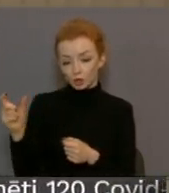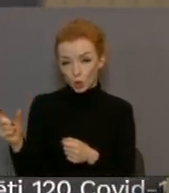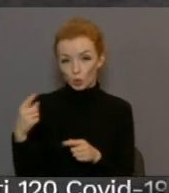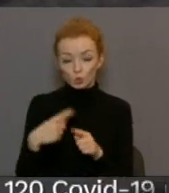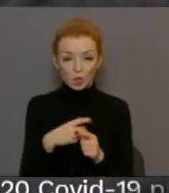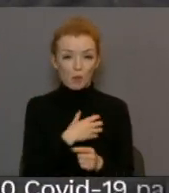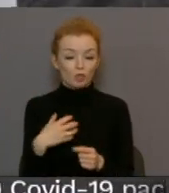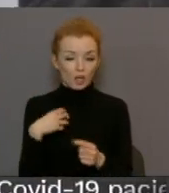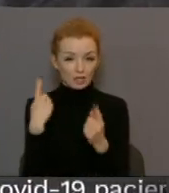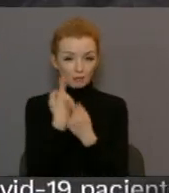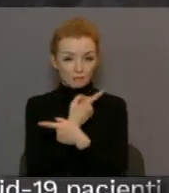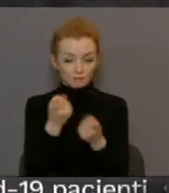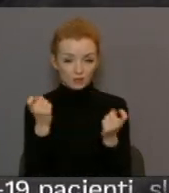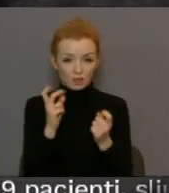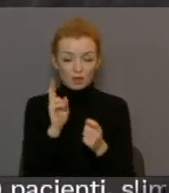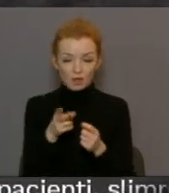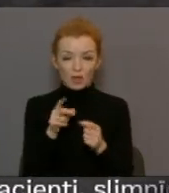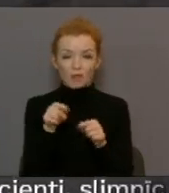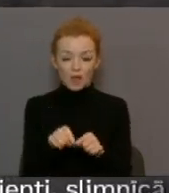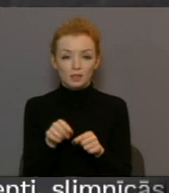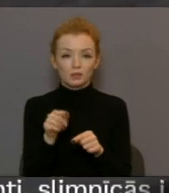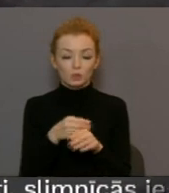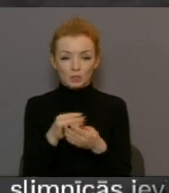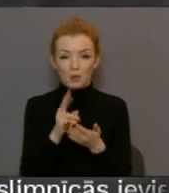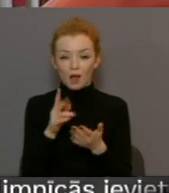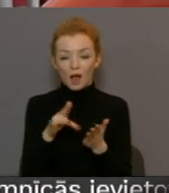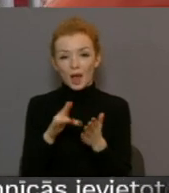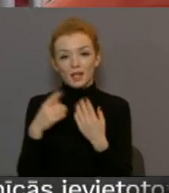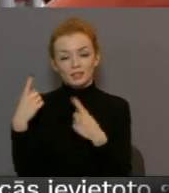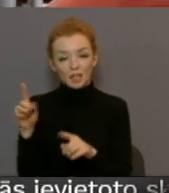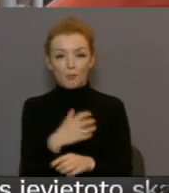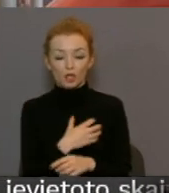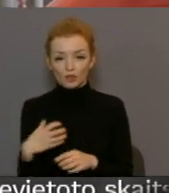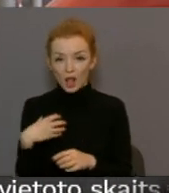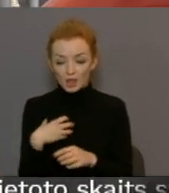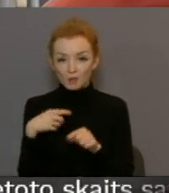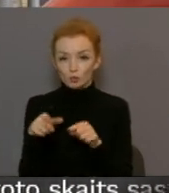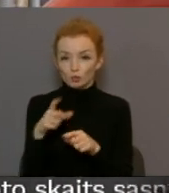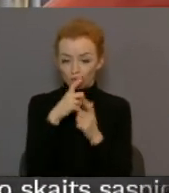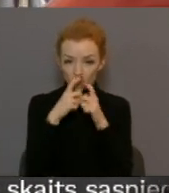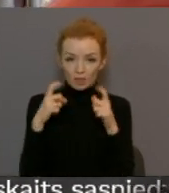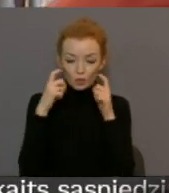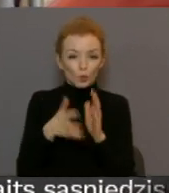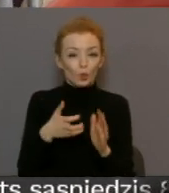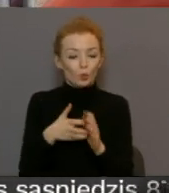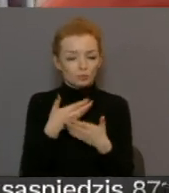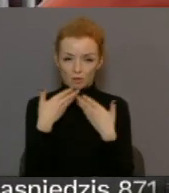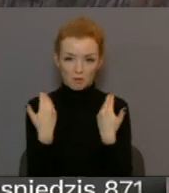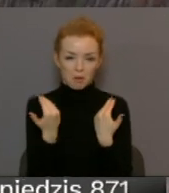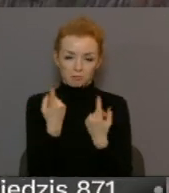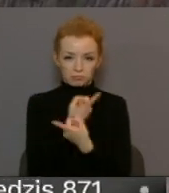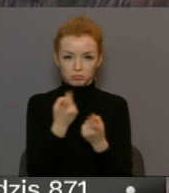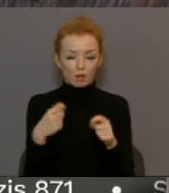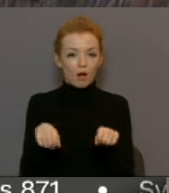informēt pašvaldības savienību, tā līdz šim signāls par to, ka kādā no citām Latvijas pašvaldībām būtu šo aizsargu līdzekļu trūkums nesot saņēmusi.